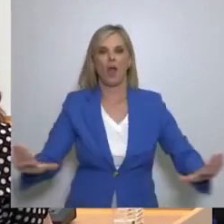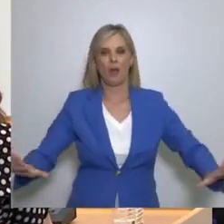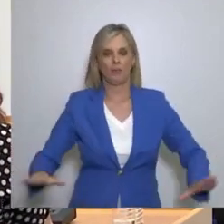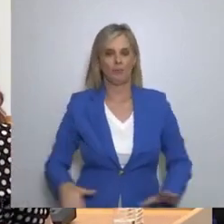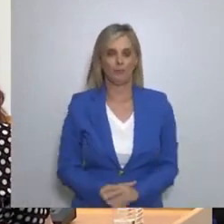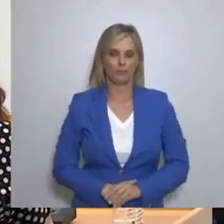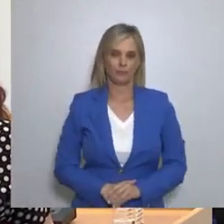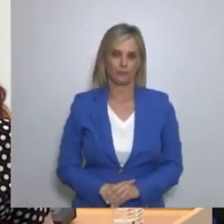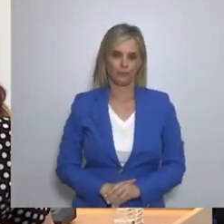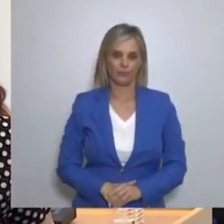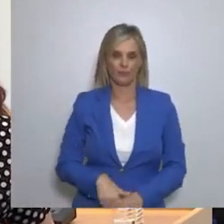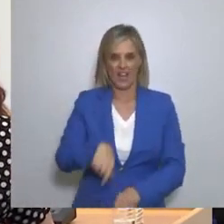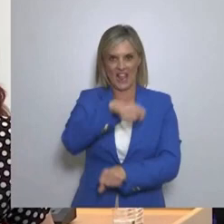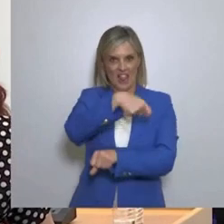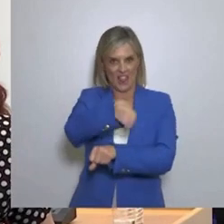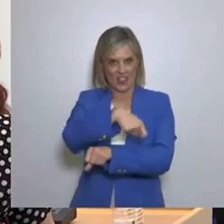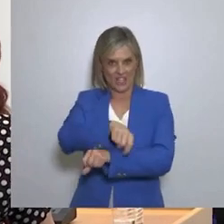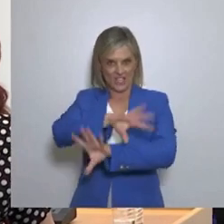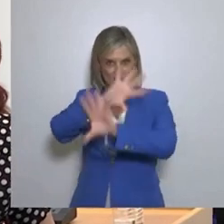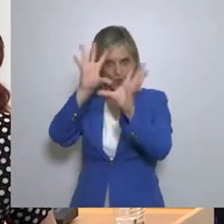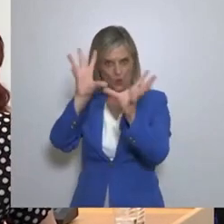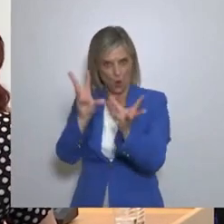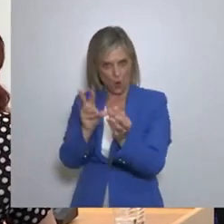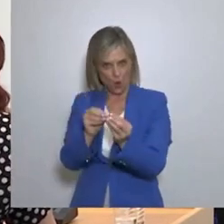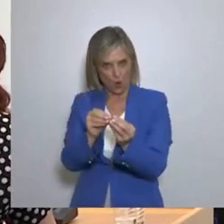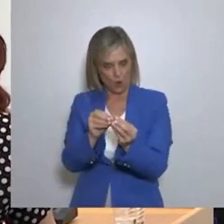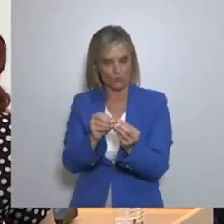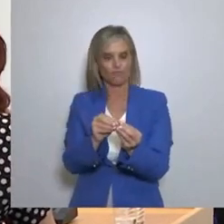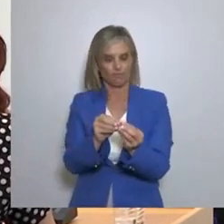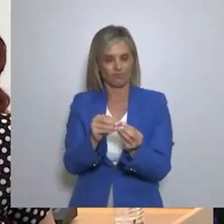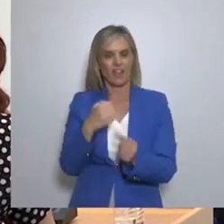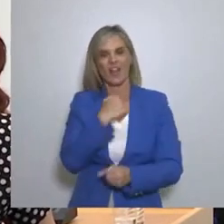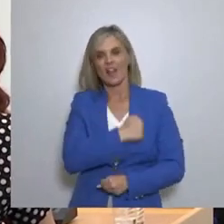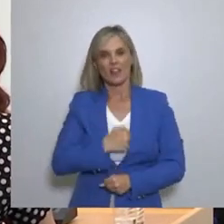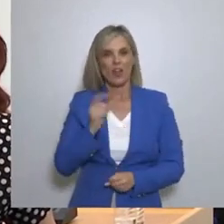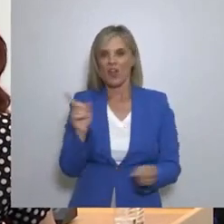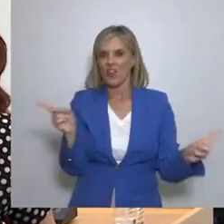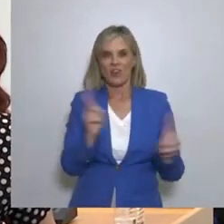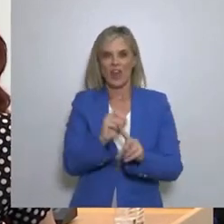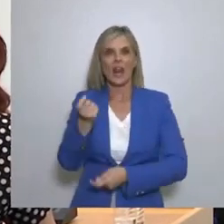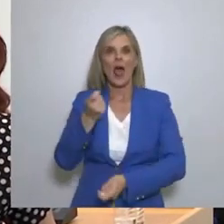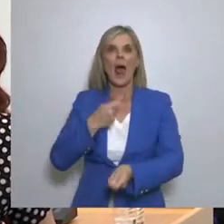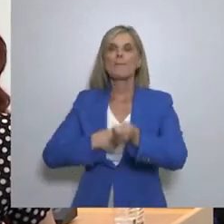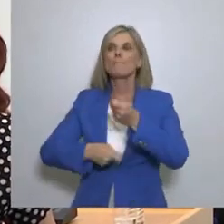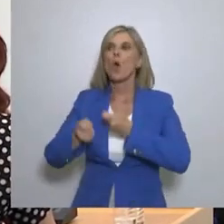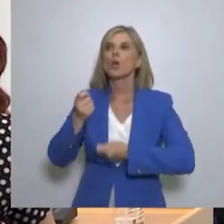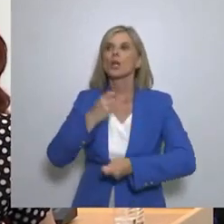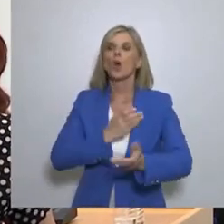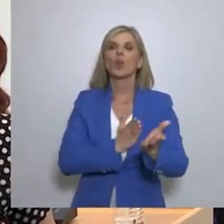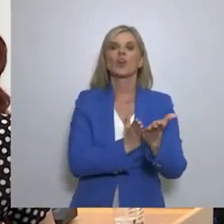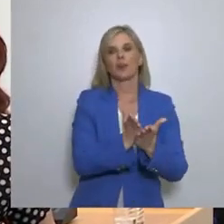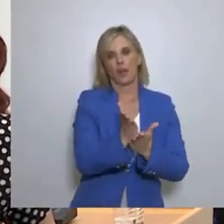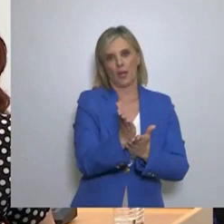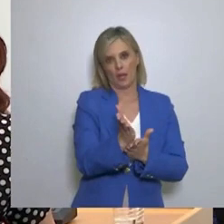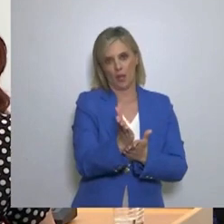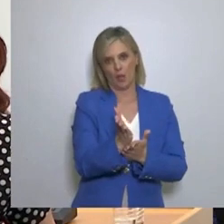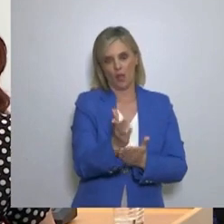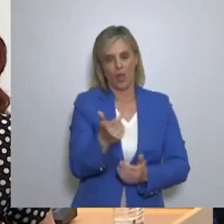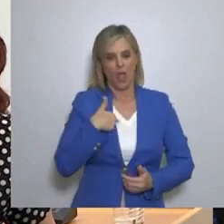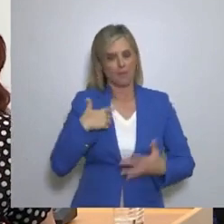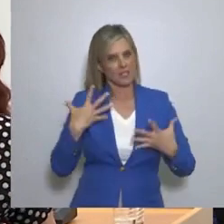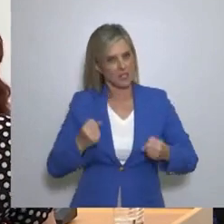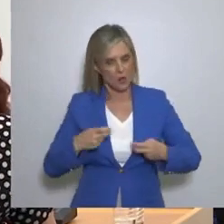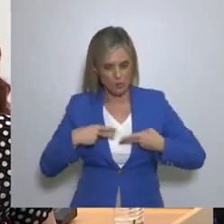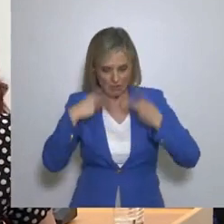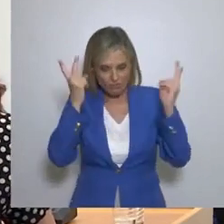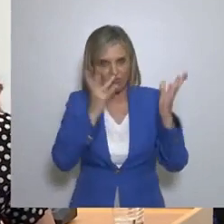Το δικαστικό σώμα θα πρέπει να αντιληφθούμε όλοι Ότι δεν εμπορεύεται το δίκαιό μας Το δίκαιό μας ορίζεται στην